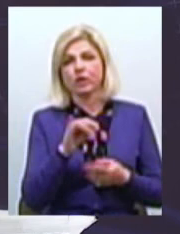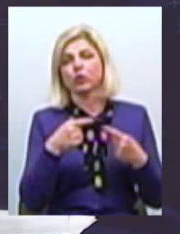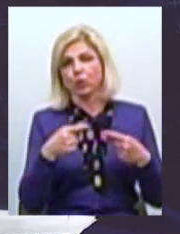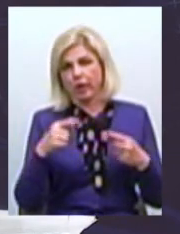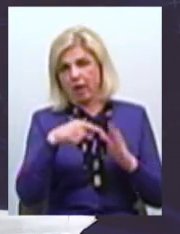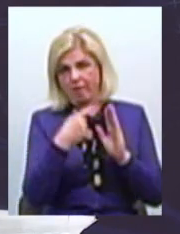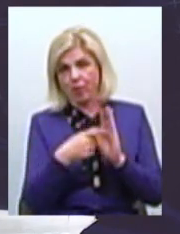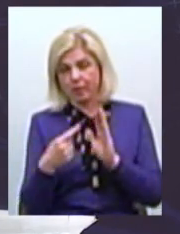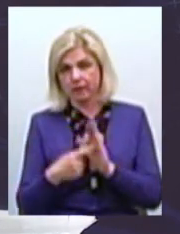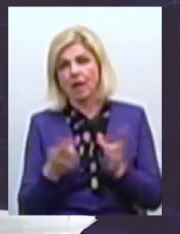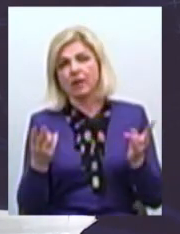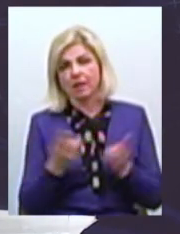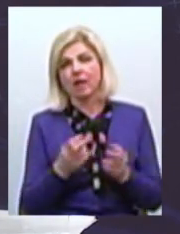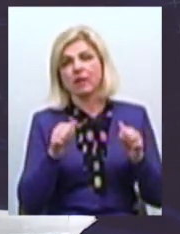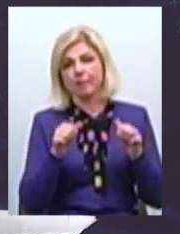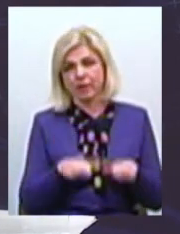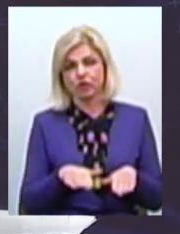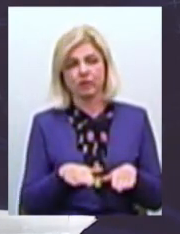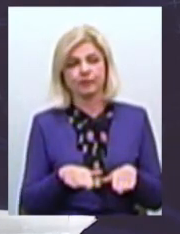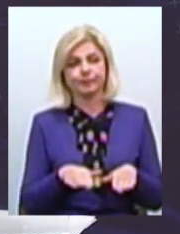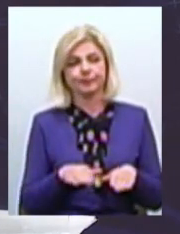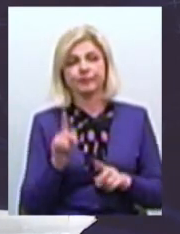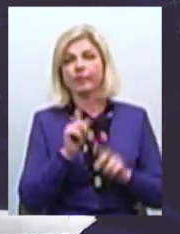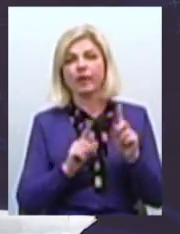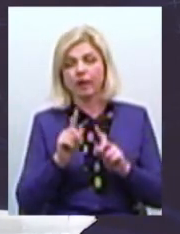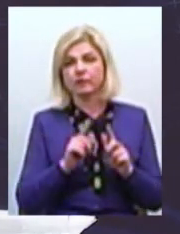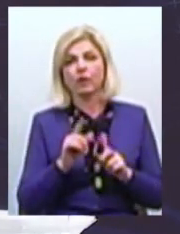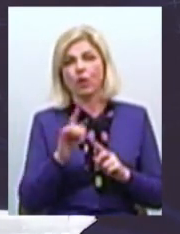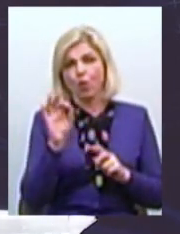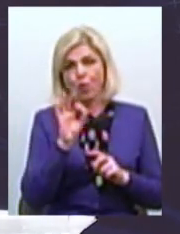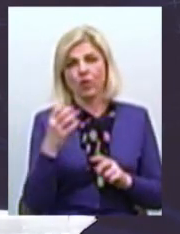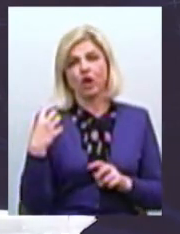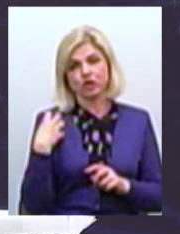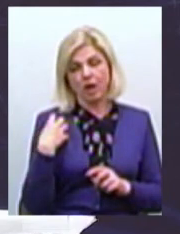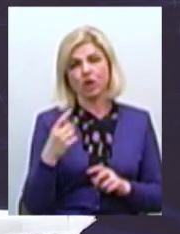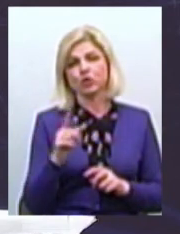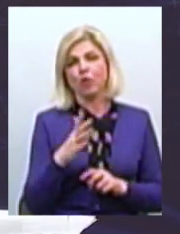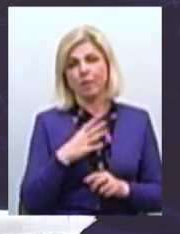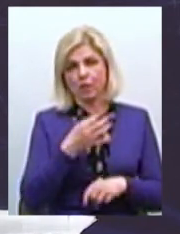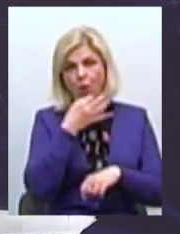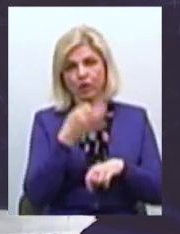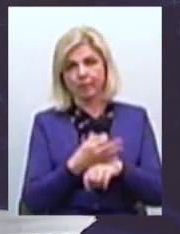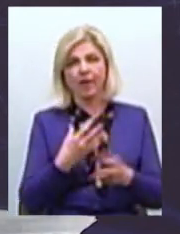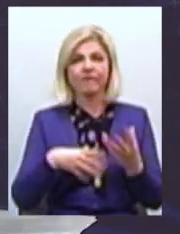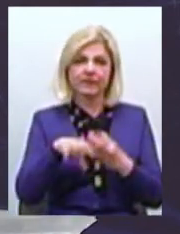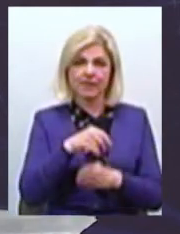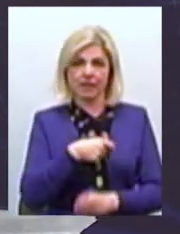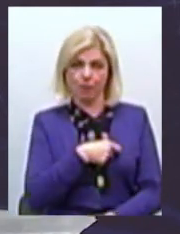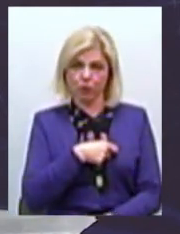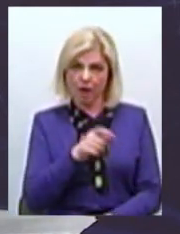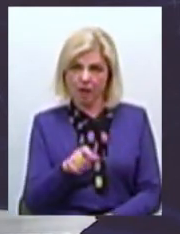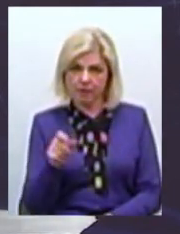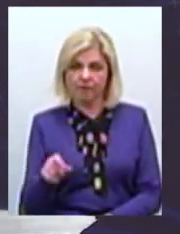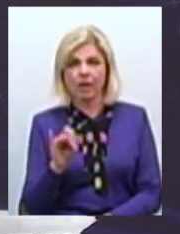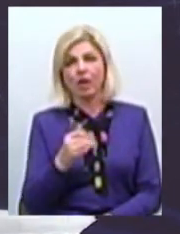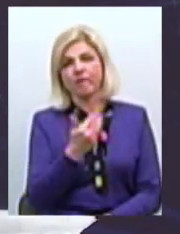комунальної власності Необхідно приймати Рішенням сесії Щодо начальника Для того щоб це була Відповідальність всіх депутатів І щоб